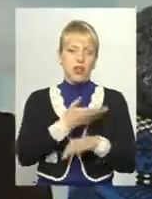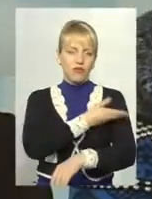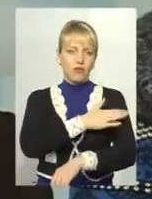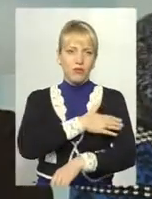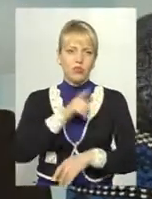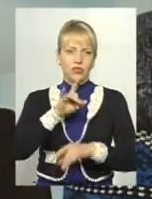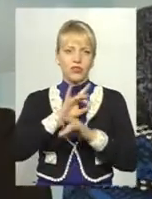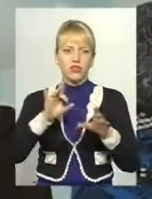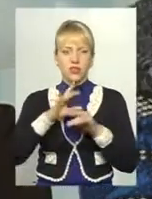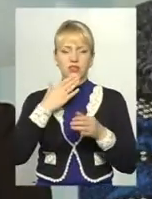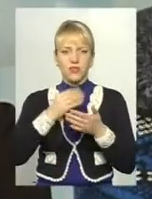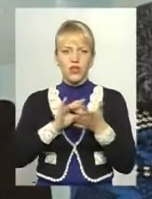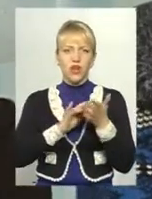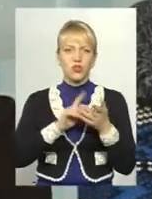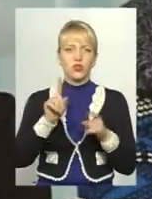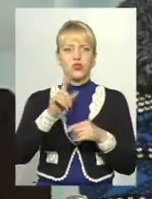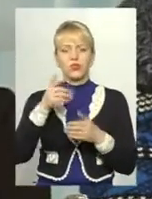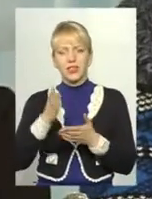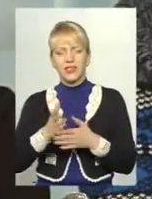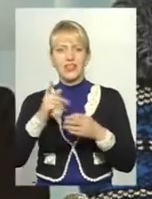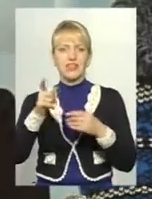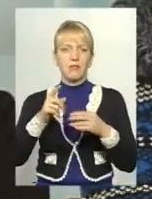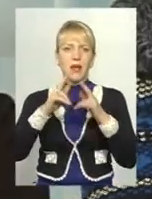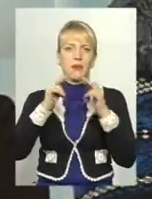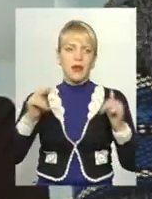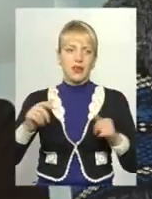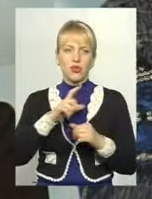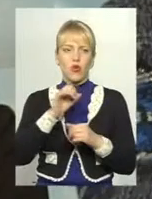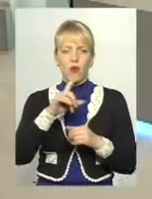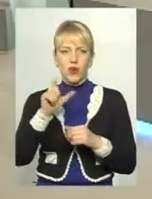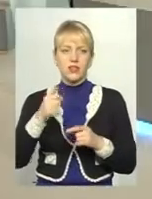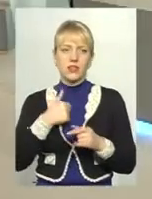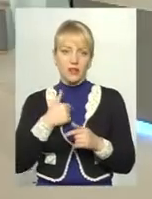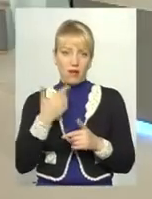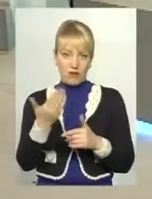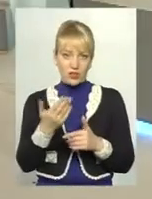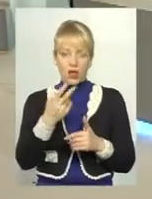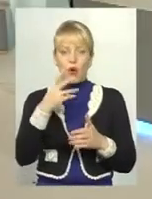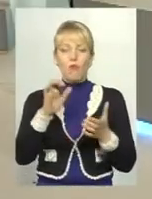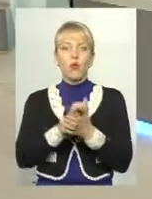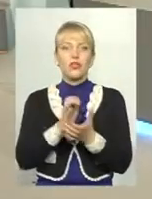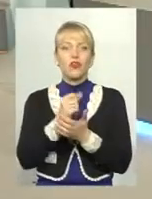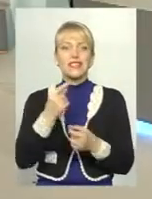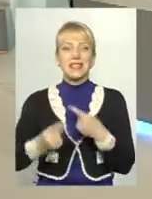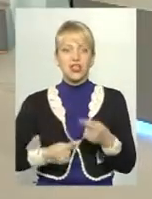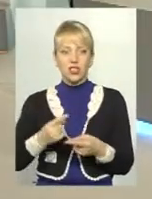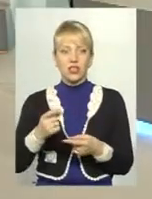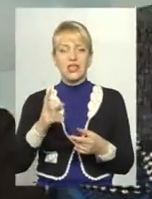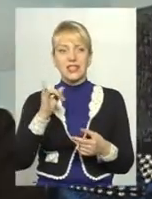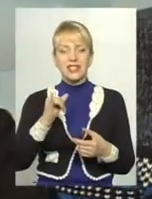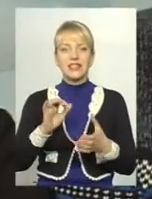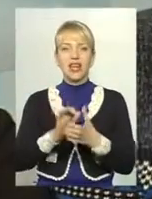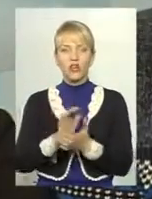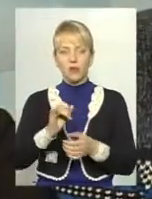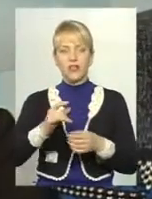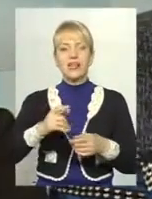розказали своїй скрусоводці, що в них там маєток грохольських і так далі, а вона каже, так, я вас познайомлю з прямим нащадком, і знайомить з високим, симпатичним